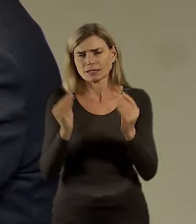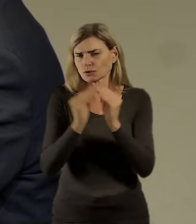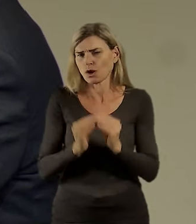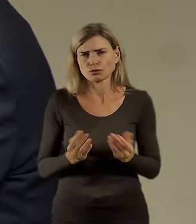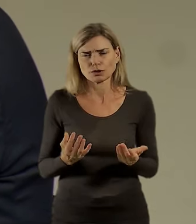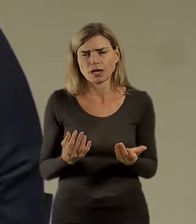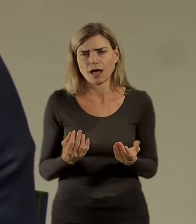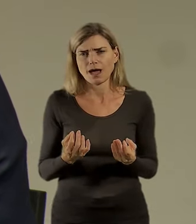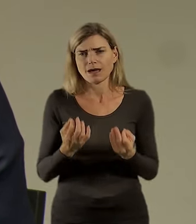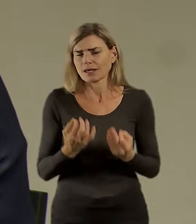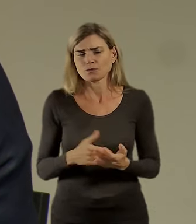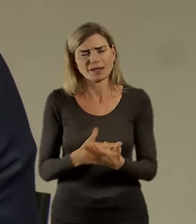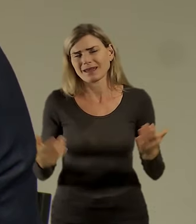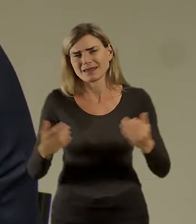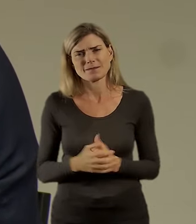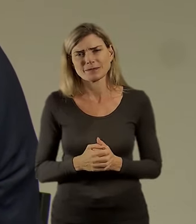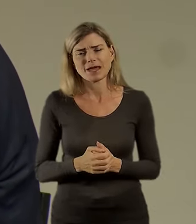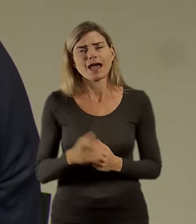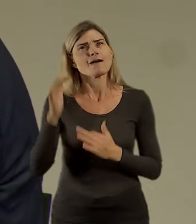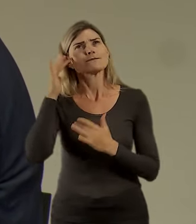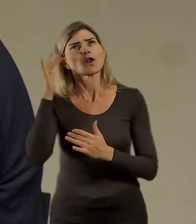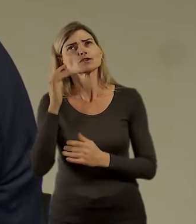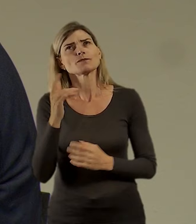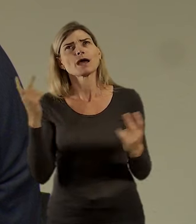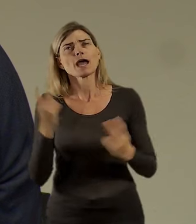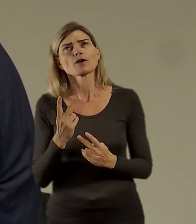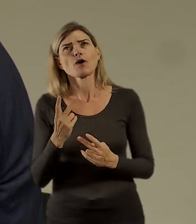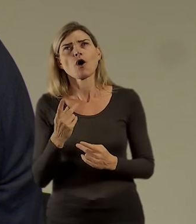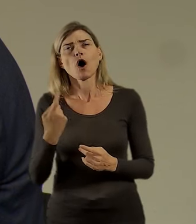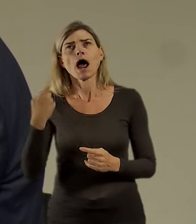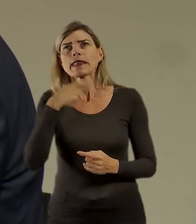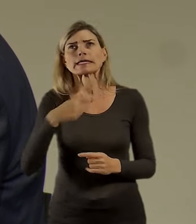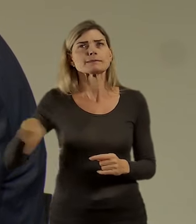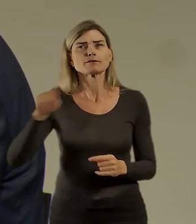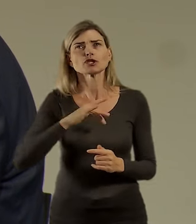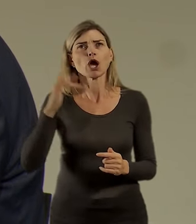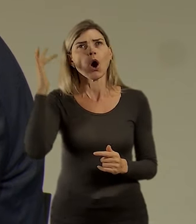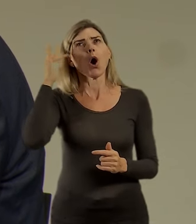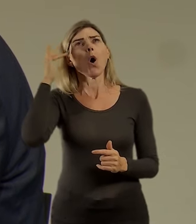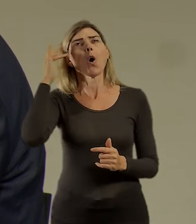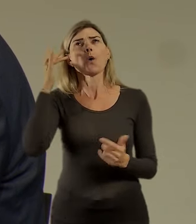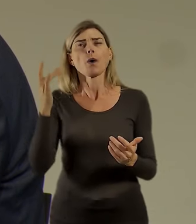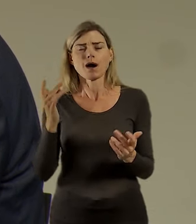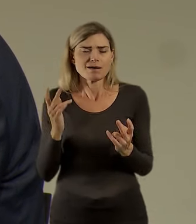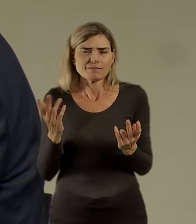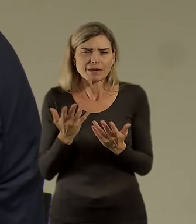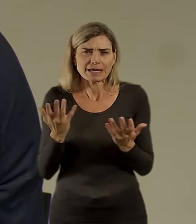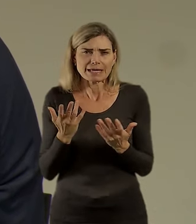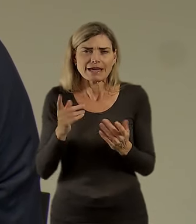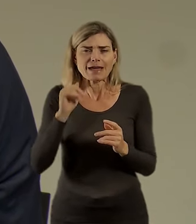jako, nevím, jak je ten správný termín, filozofický, jako papeštější než papeš, kdybychom do toho